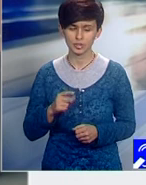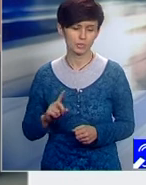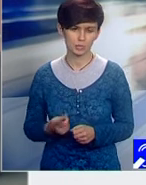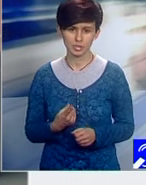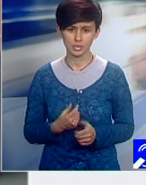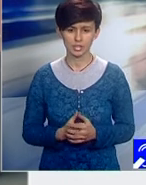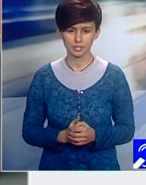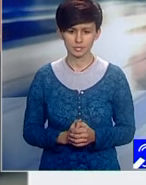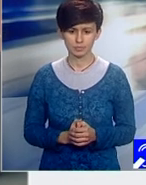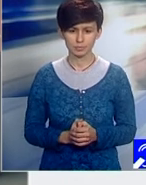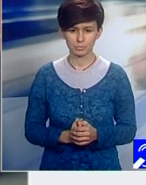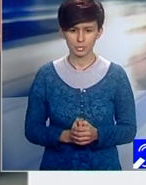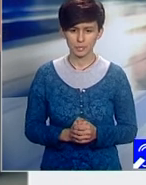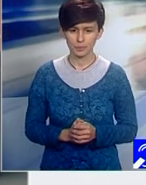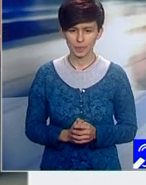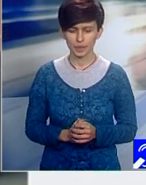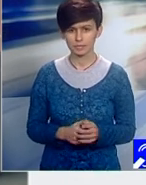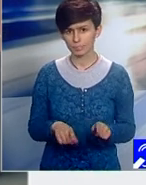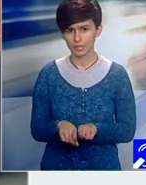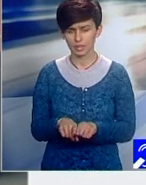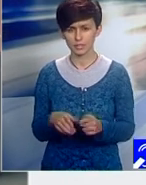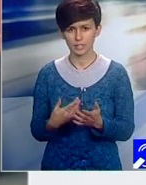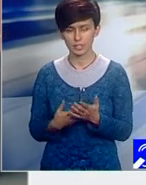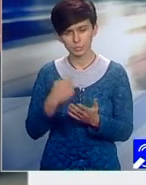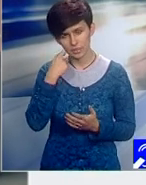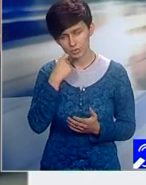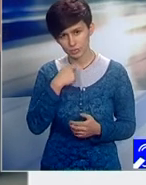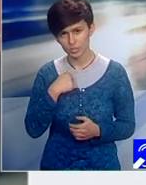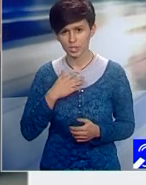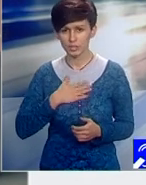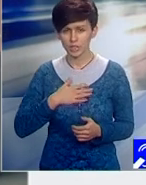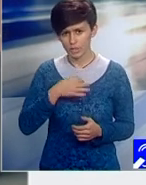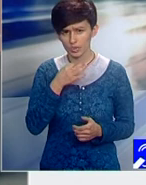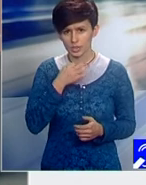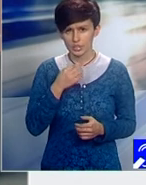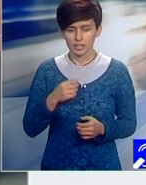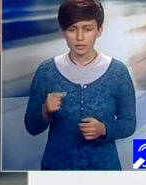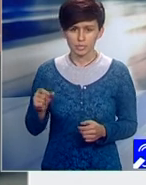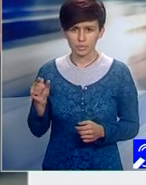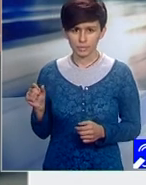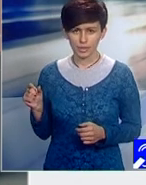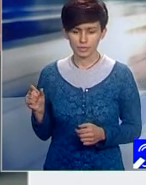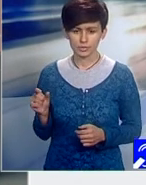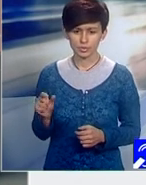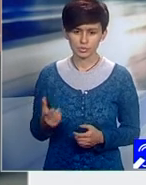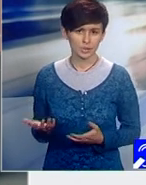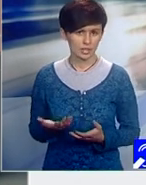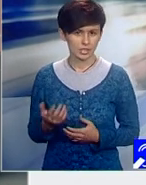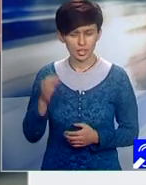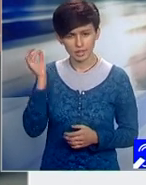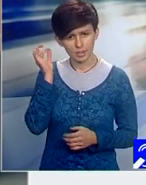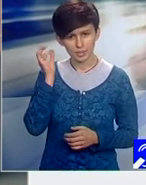Tot pentru Cluj aș vrea să sesizez un subiect care circulă,